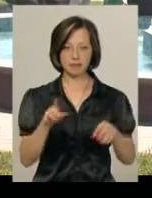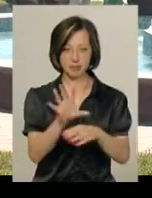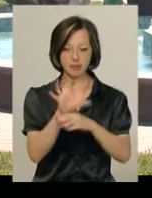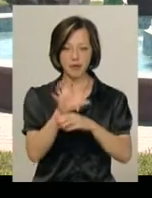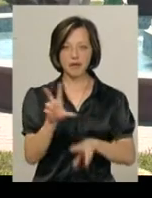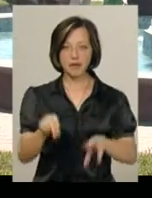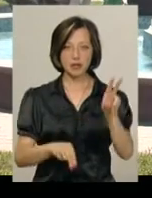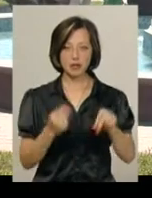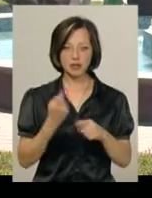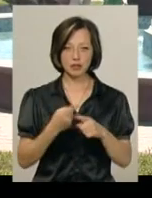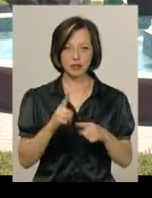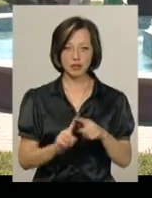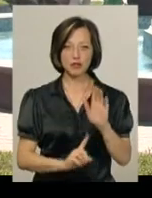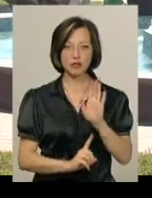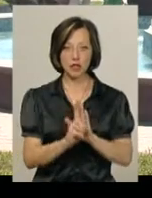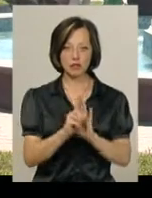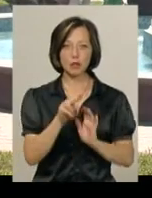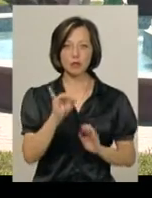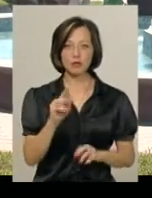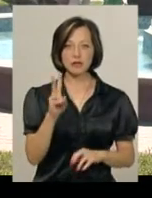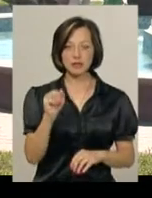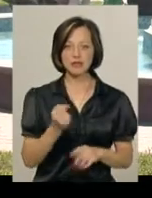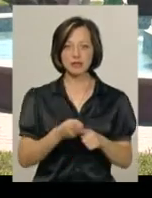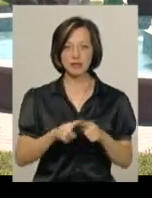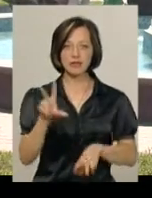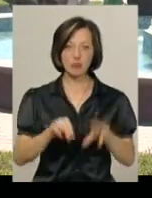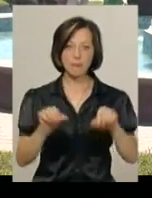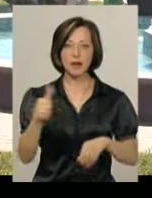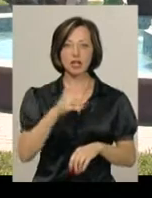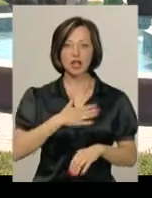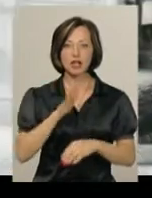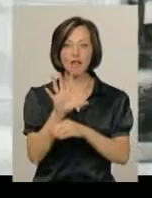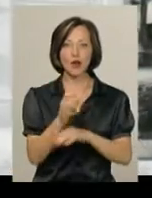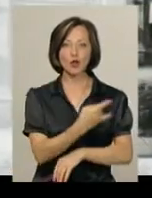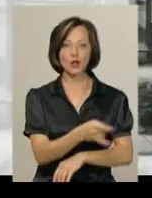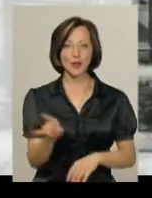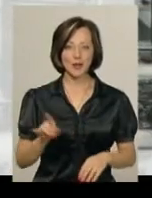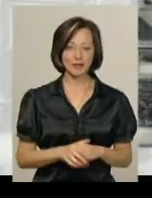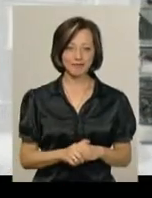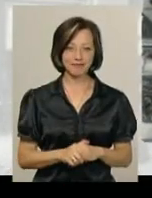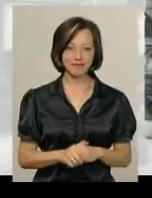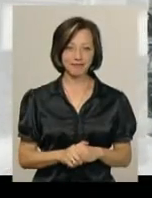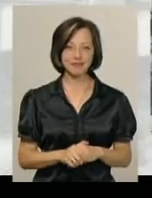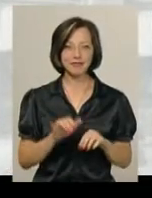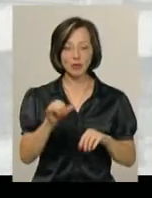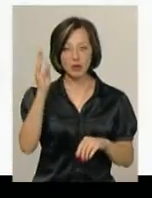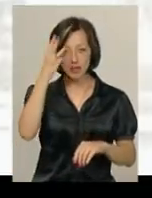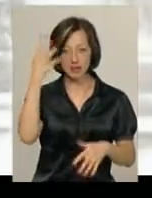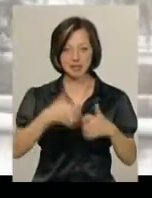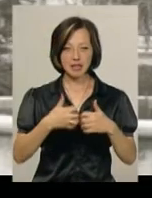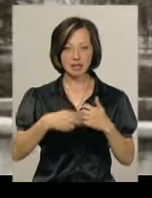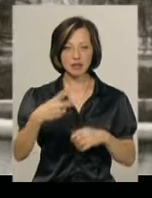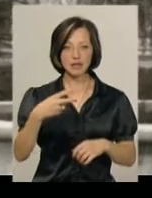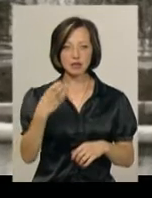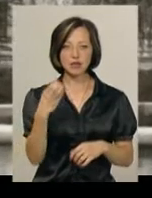початок Проскурівської теперішній – це перша наша фотозона». Одна із перших фотозон у Хмельницькому середини